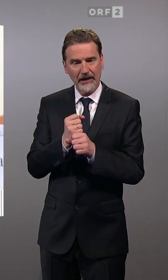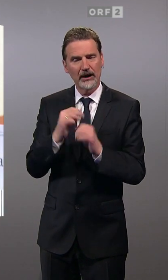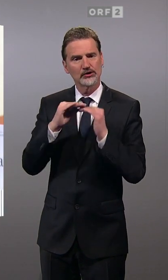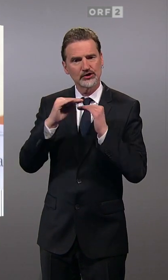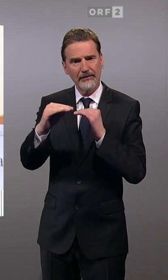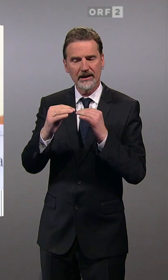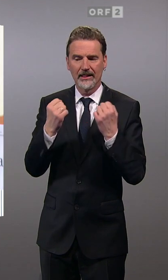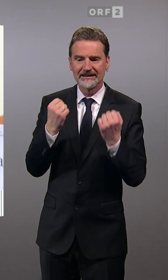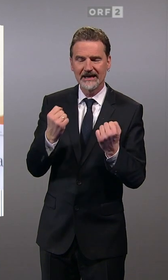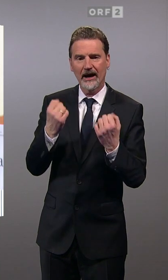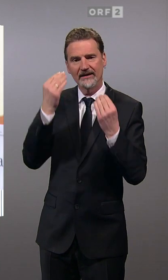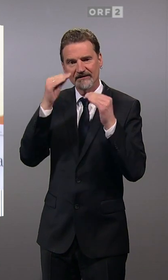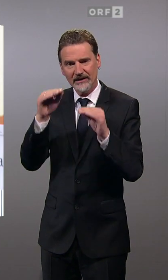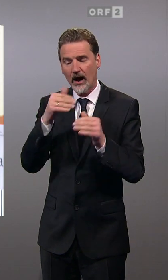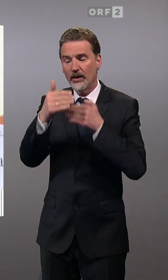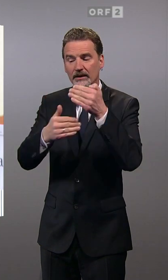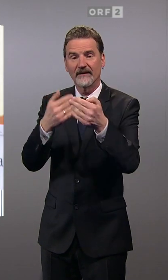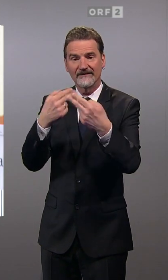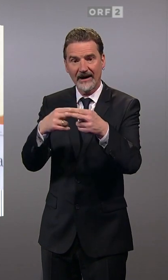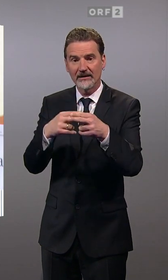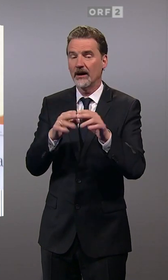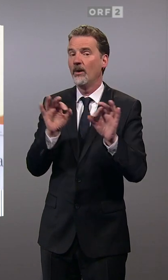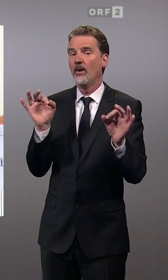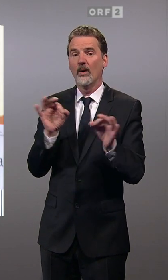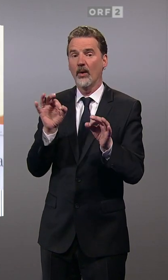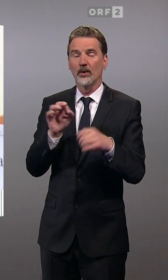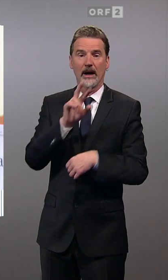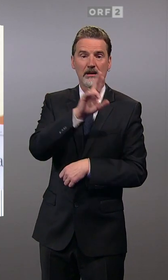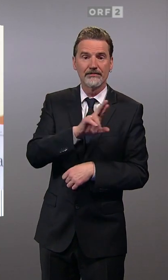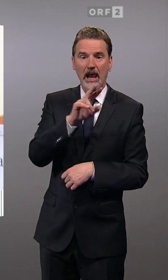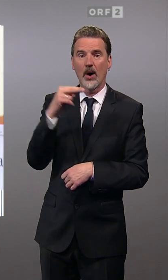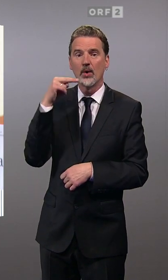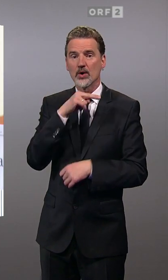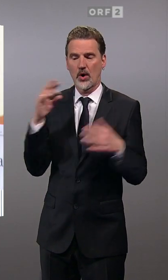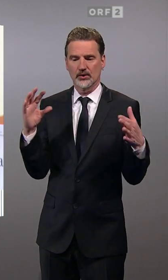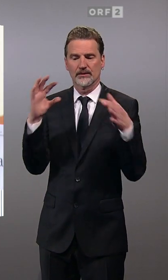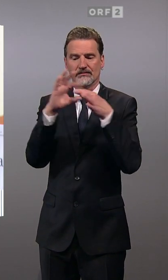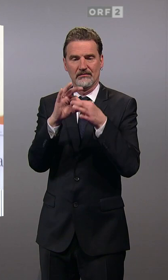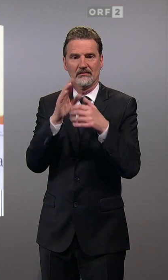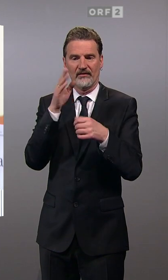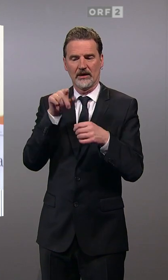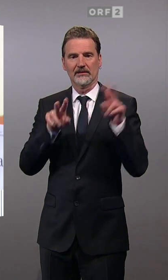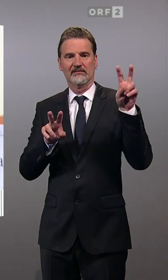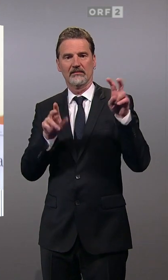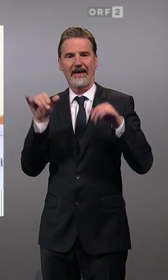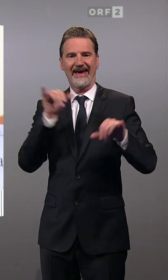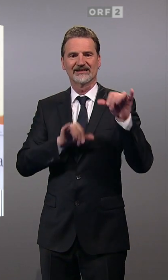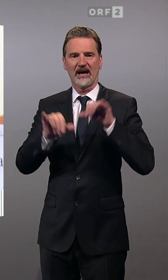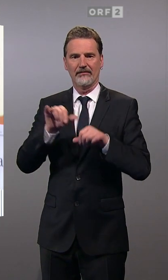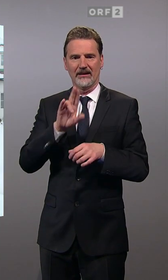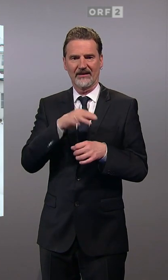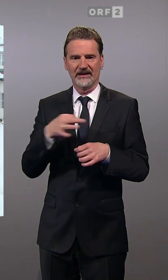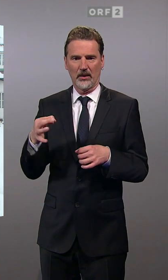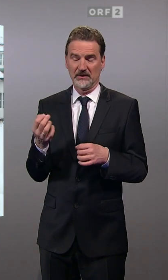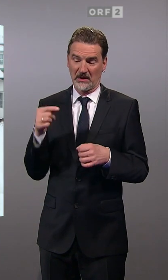Verlässlichkeit fortsetzen können oder ob Blau-Rot kommt, ob dieses Experiment in Niederösterreich